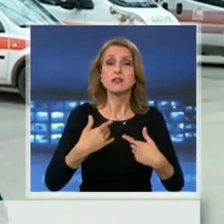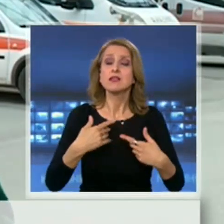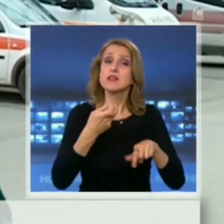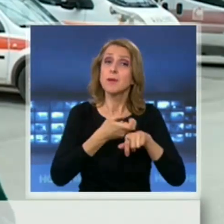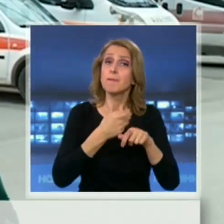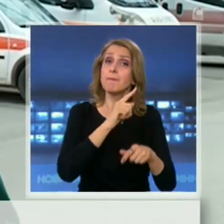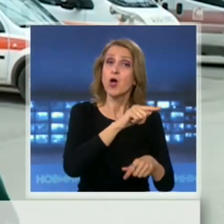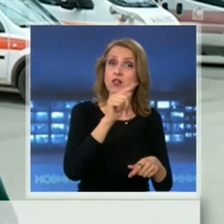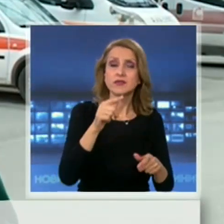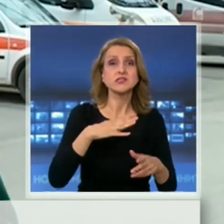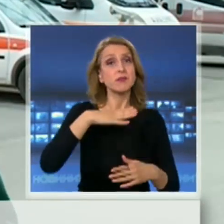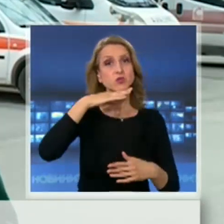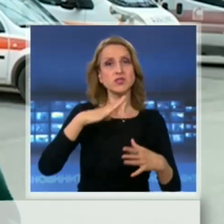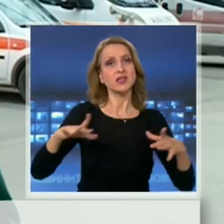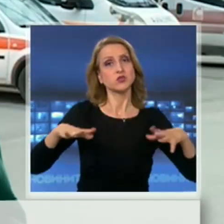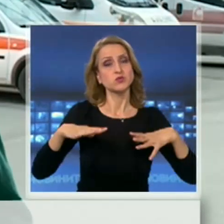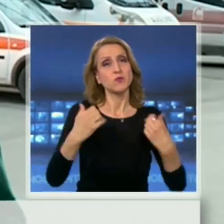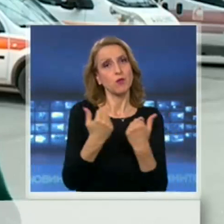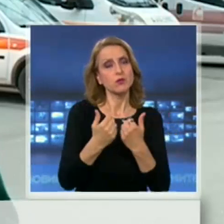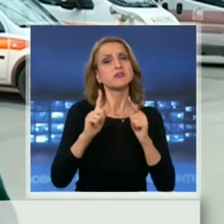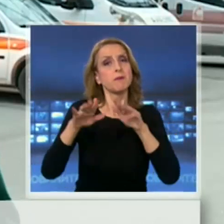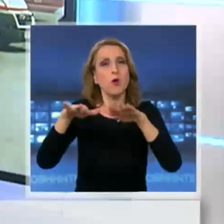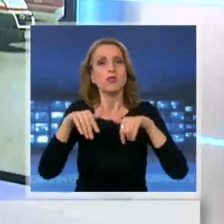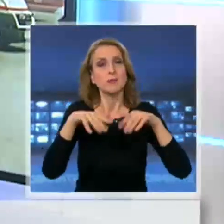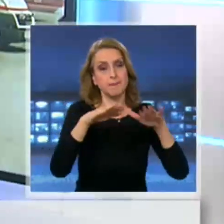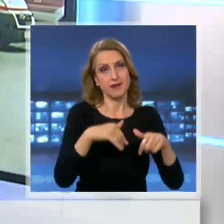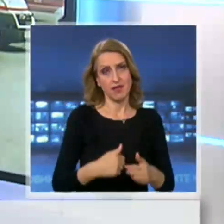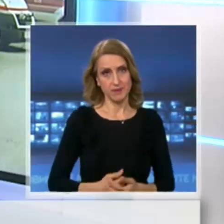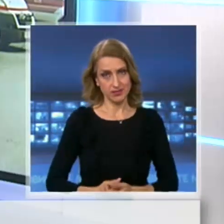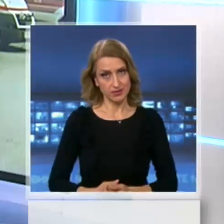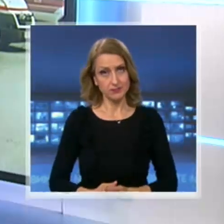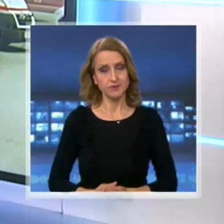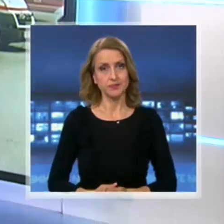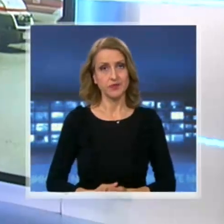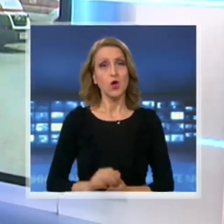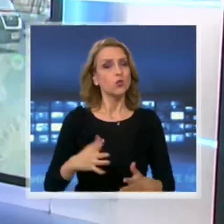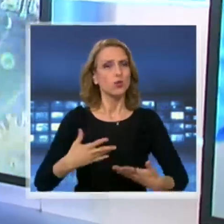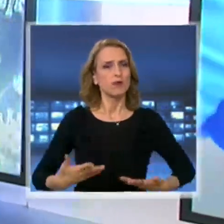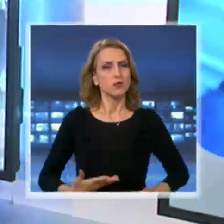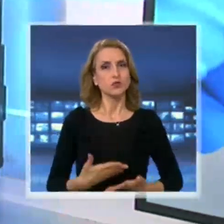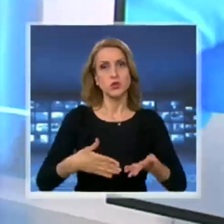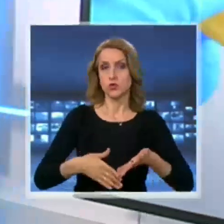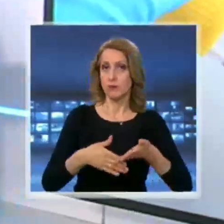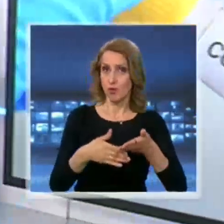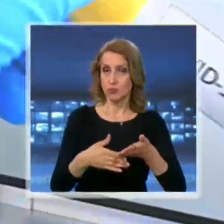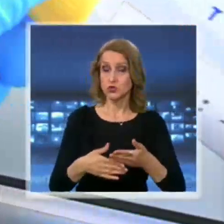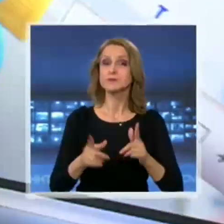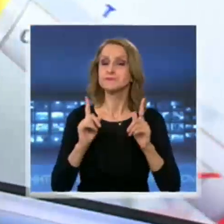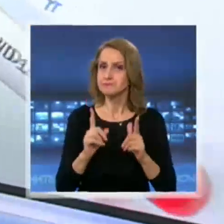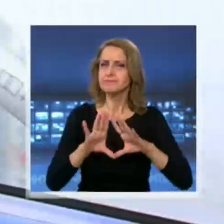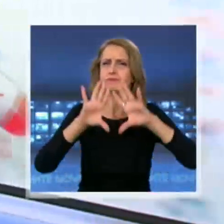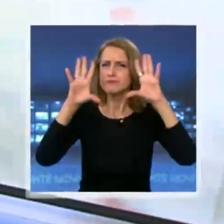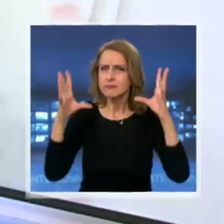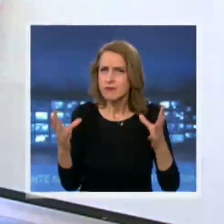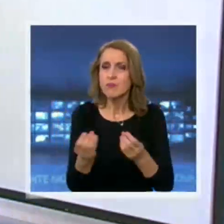всички, които се нуждаят от по-специална лекарска помощ. Благодаря ти, Даниела Пехливанова, с тази информация. И така, да обобщим каква е